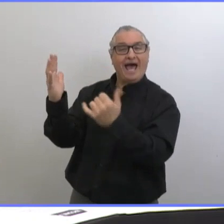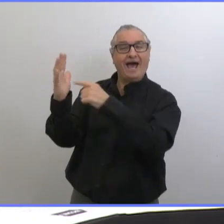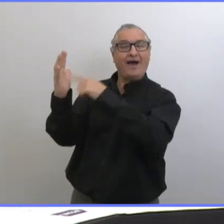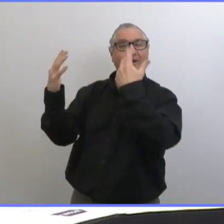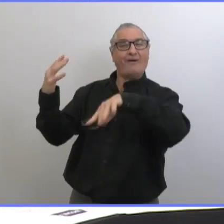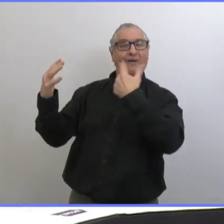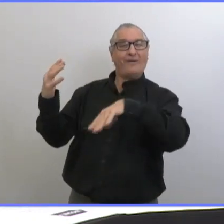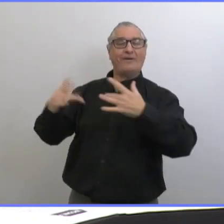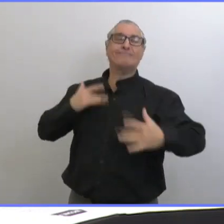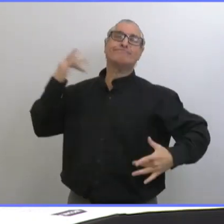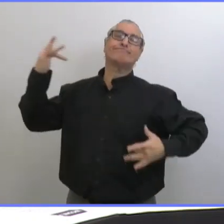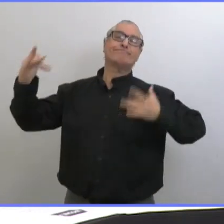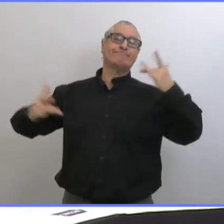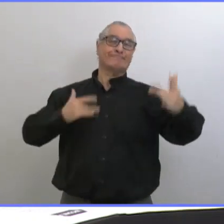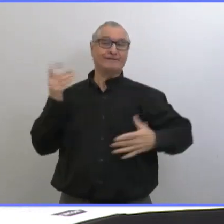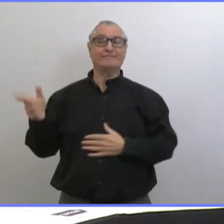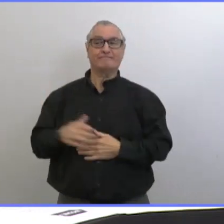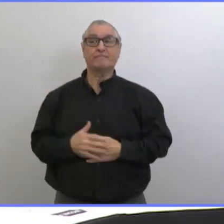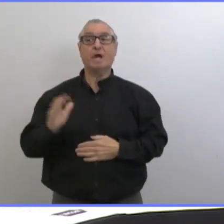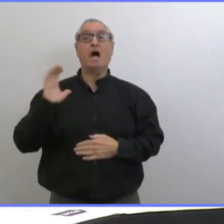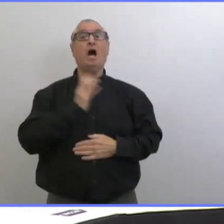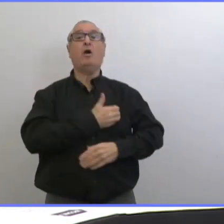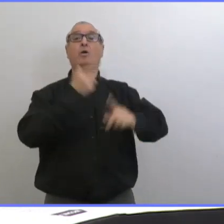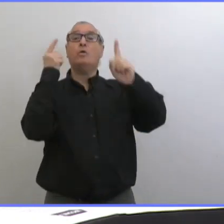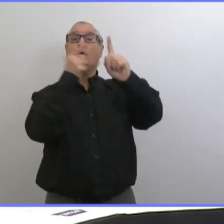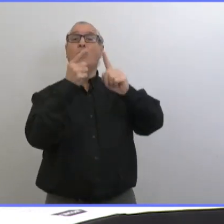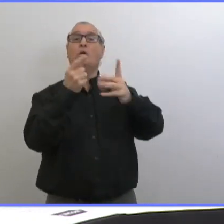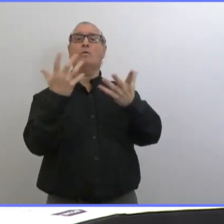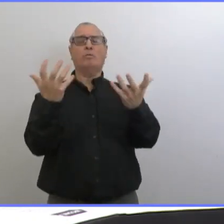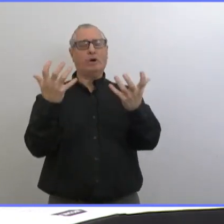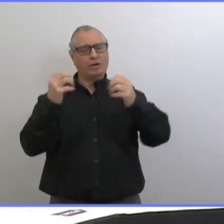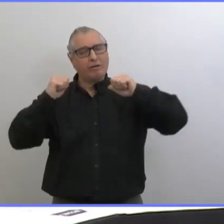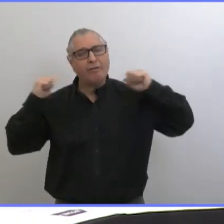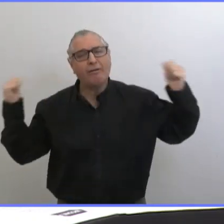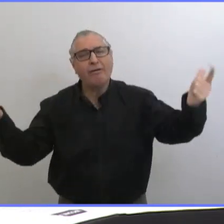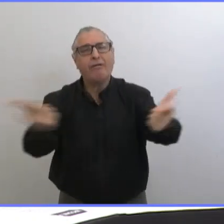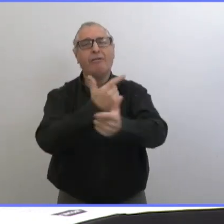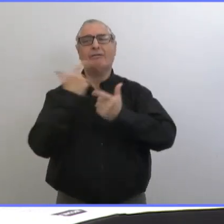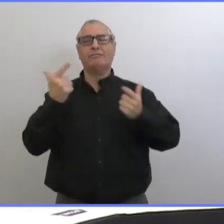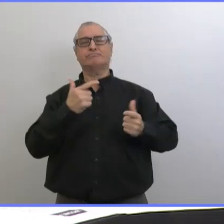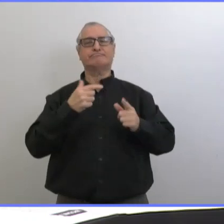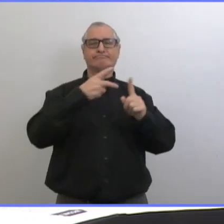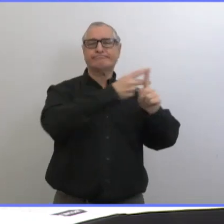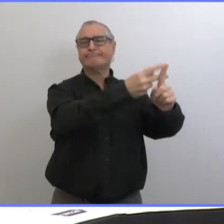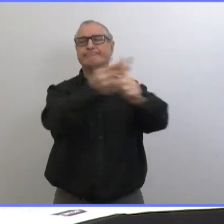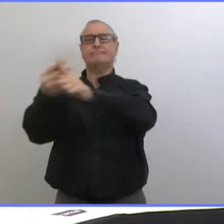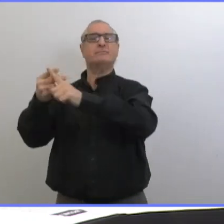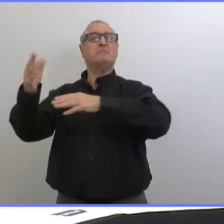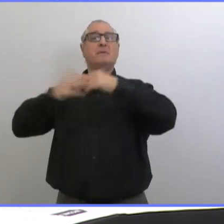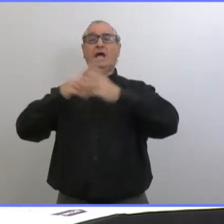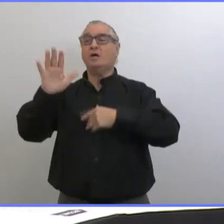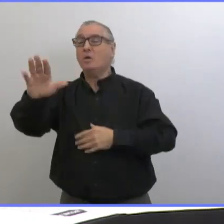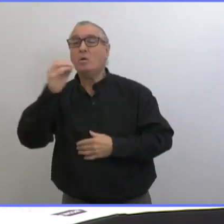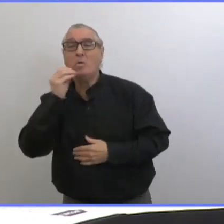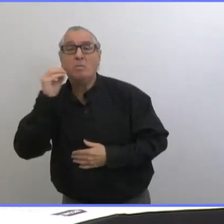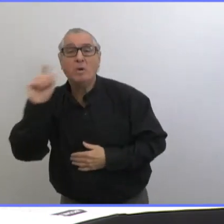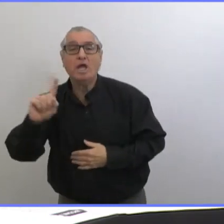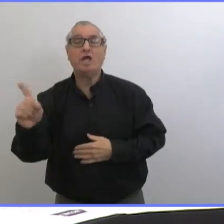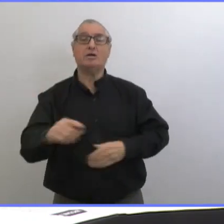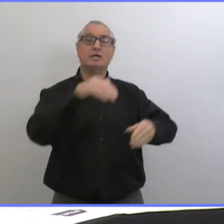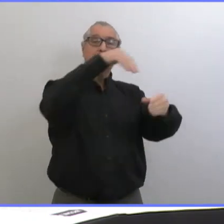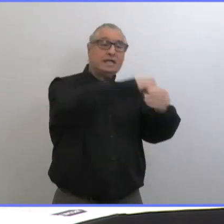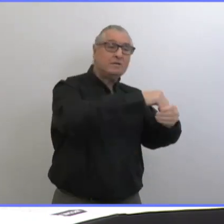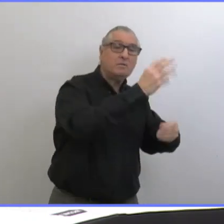Donc, au Manitoba, on veut vacciner tout le monde. C'est le but, c'est que tous les Manitobains aient accès aux vaccins que vous habitiez en